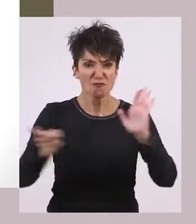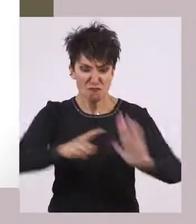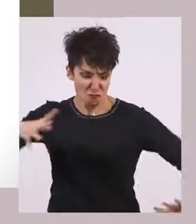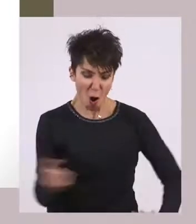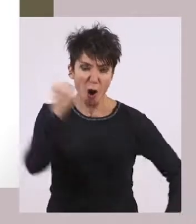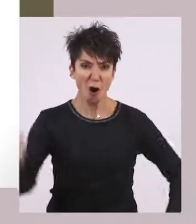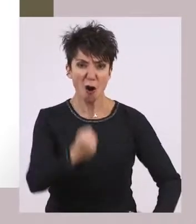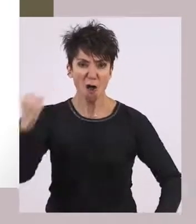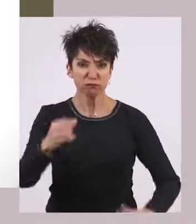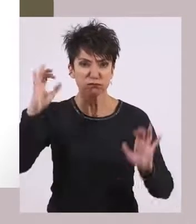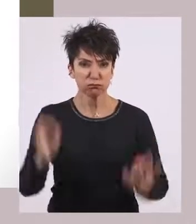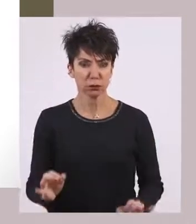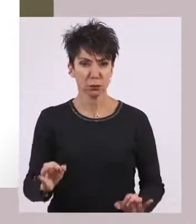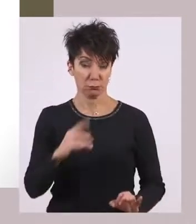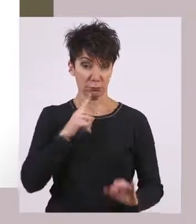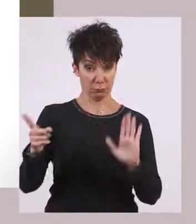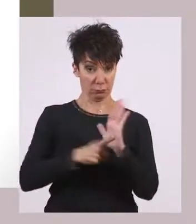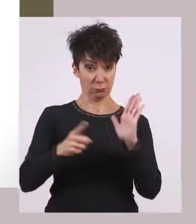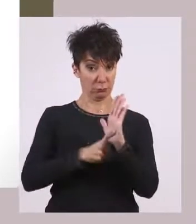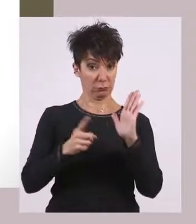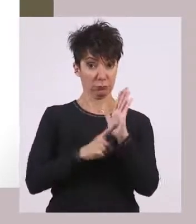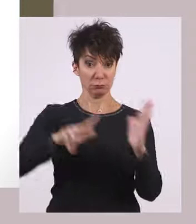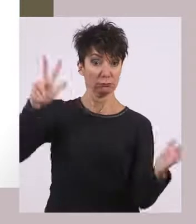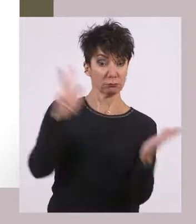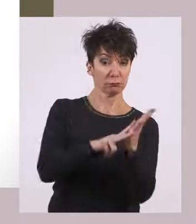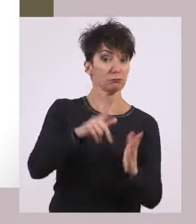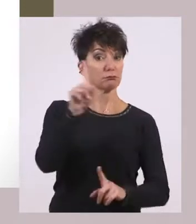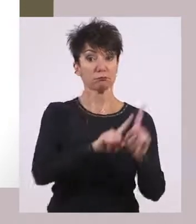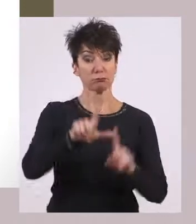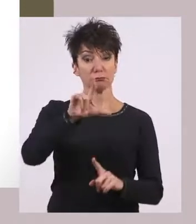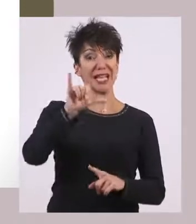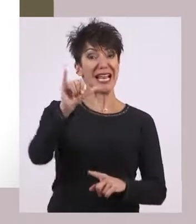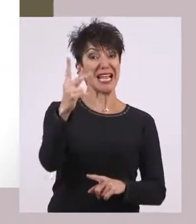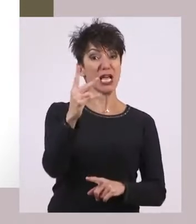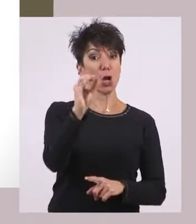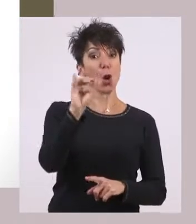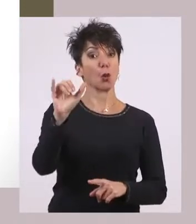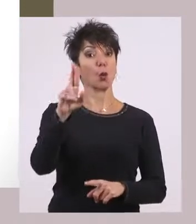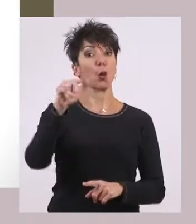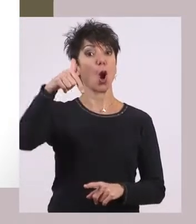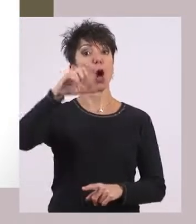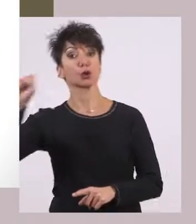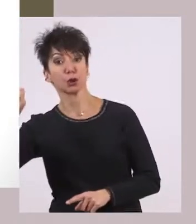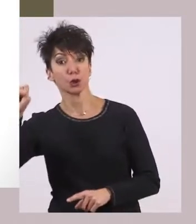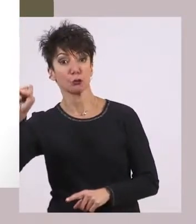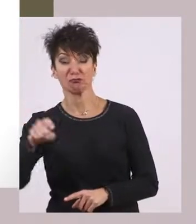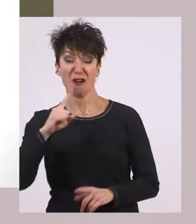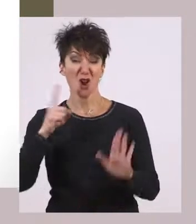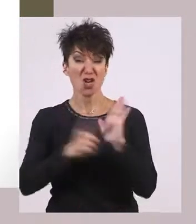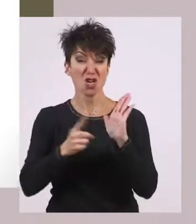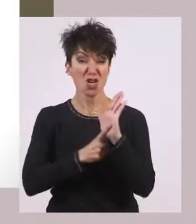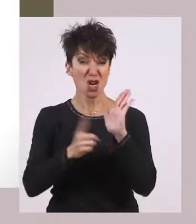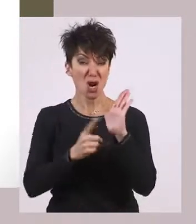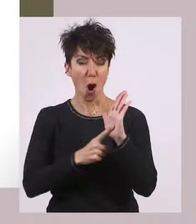Τους νόμους αυτούς θεμελίωσε ο Λικούργος. Και μάλιστα ήταν τόσο καλοί αυτοί οι νόμοι, τους θεωρούσαν